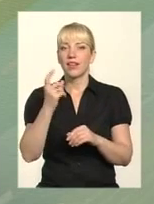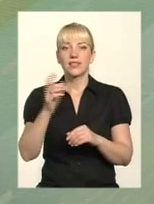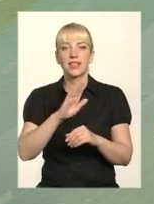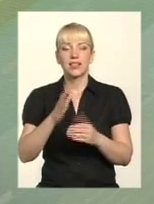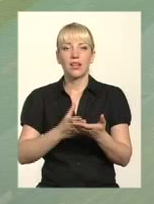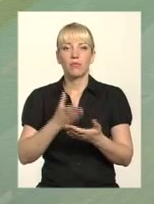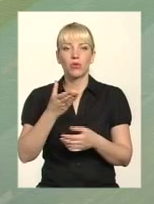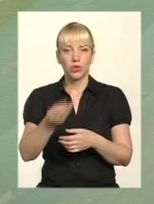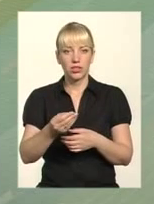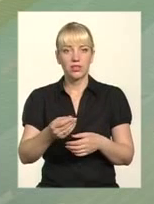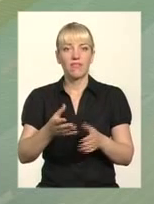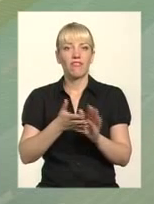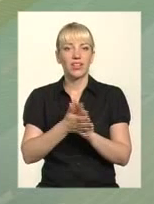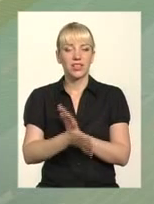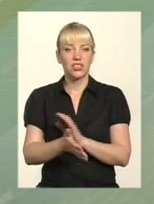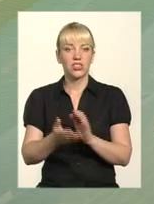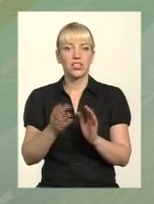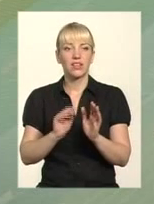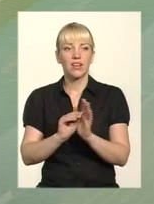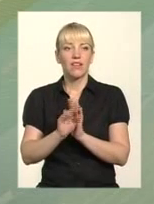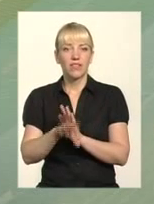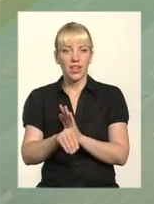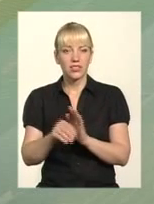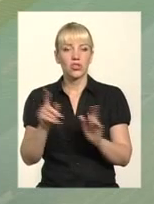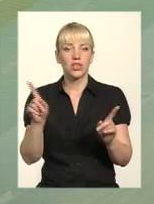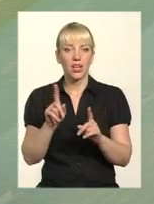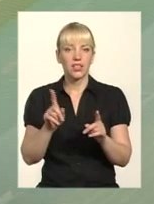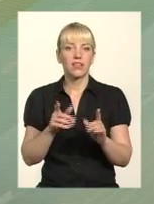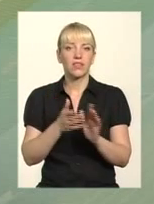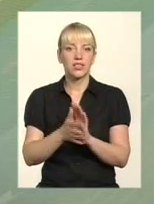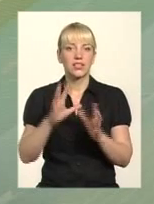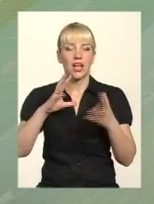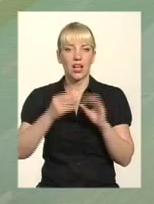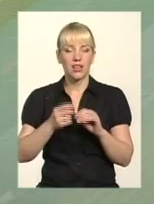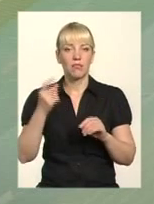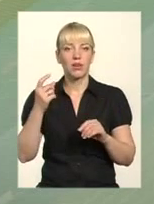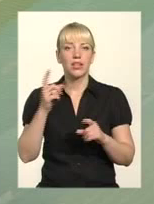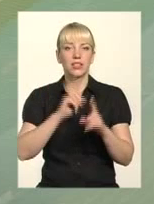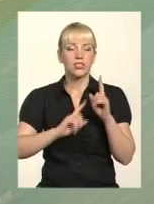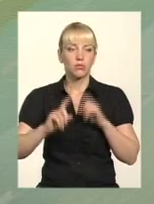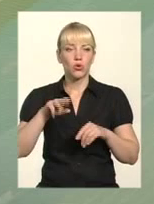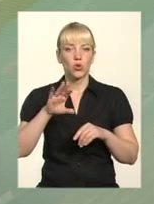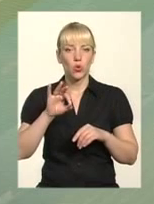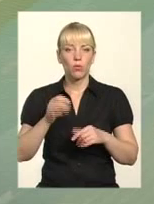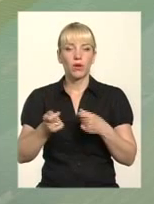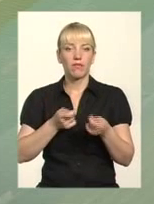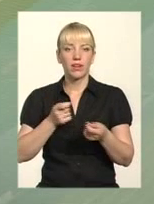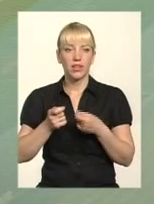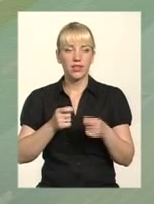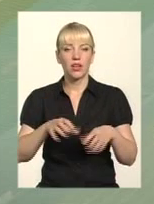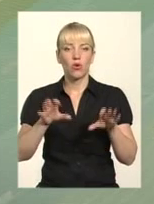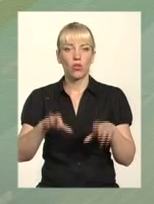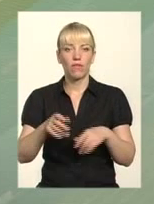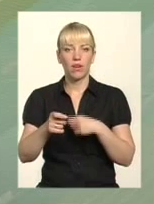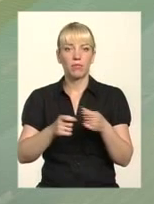визначений внесок, який затверджений загальними зборами, то правління, голова